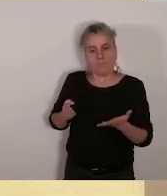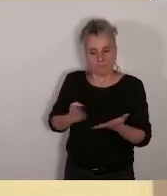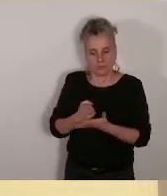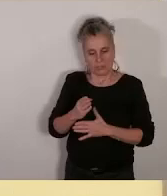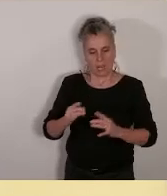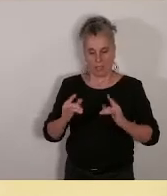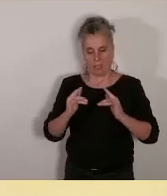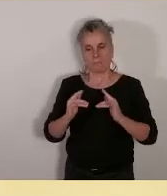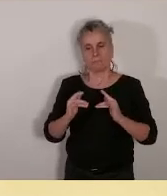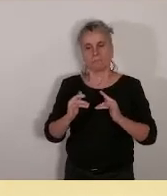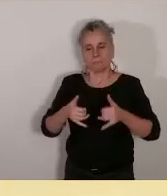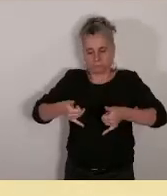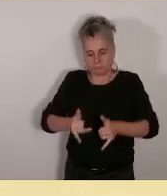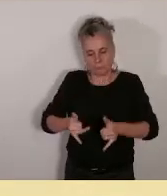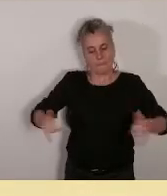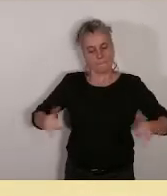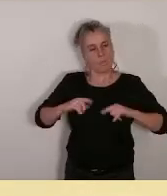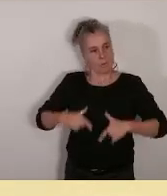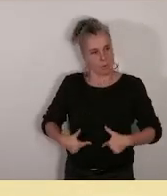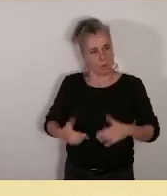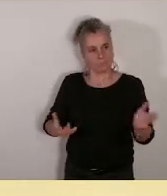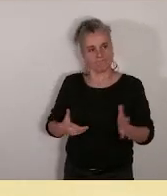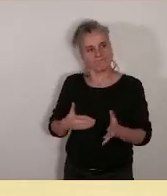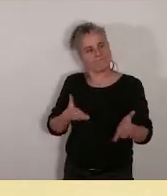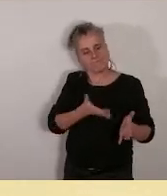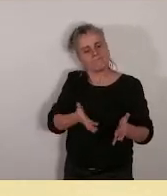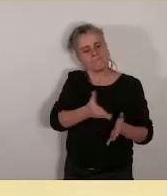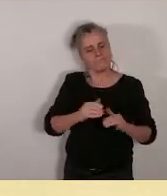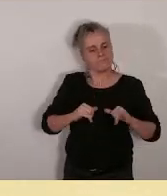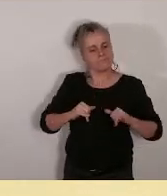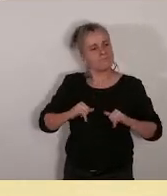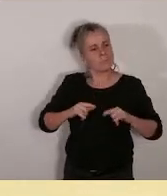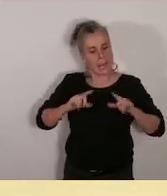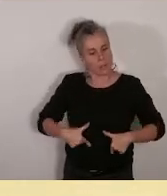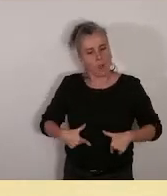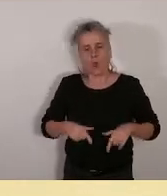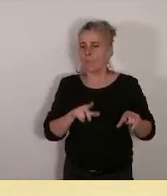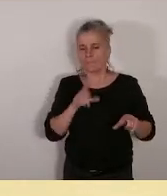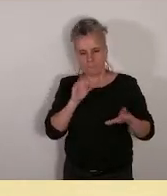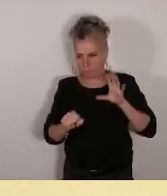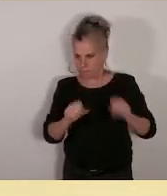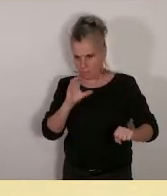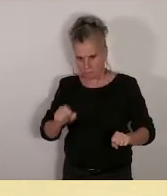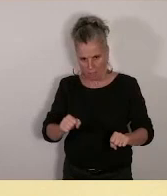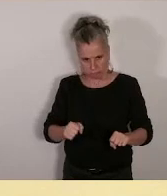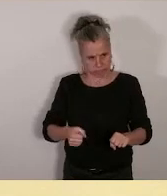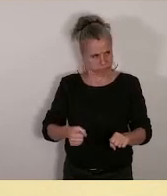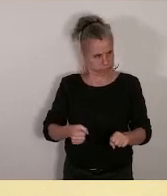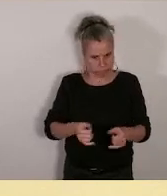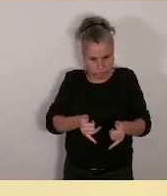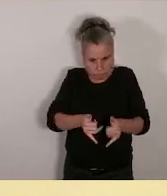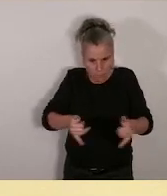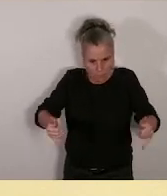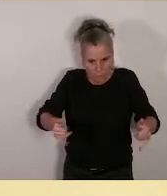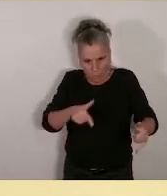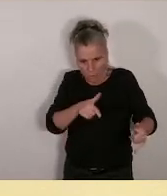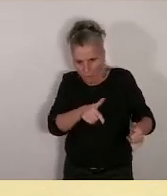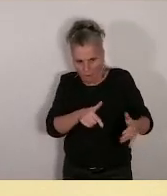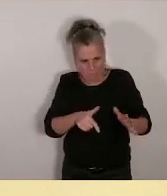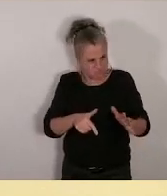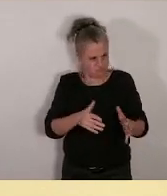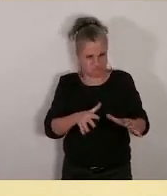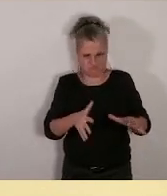'école. Nous avons remarqué que les bancs de nos écoles n'étaient pas en bon état, ce qui ne nous permet pas